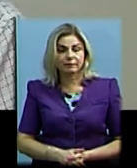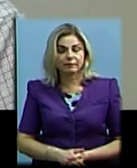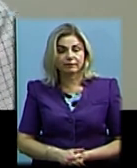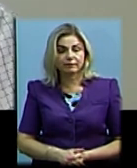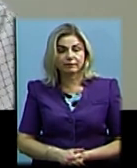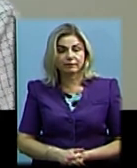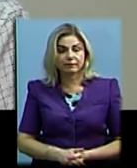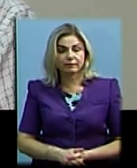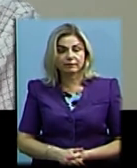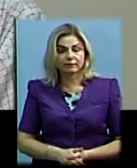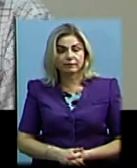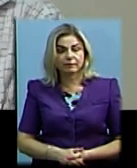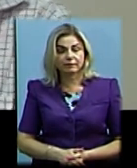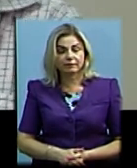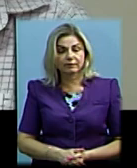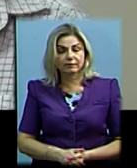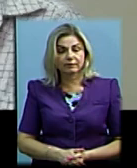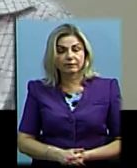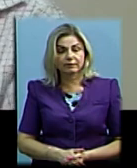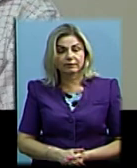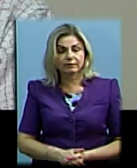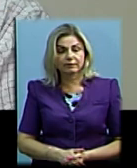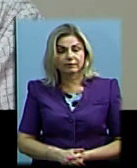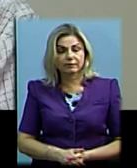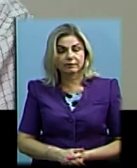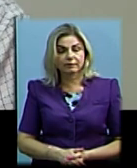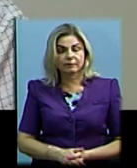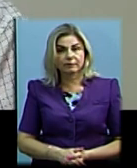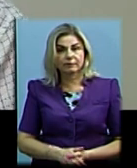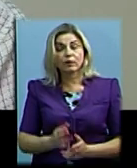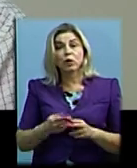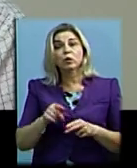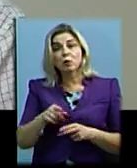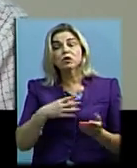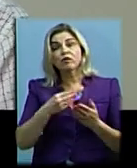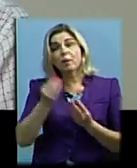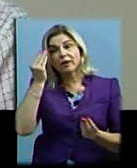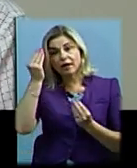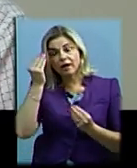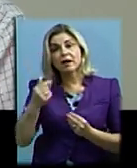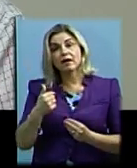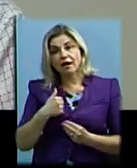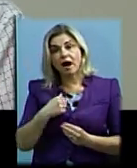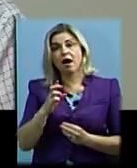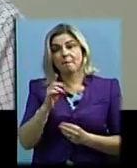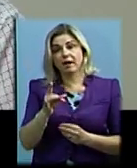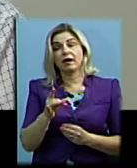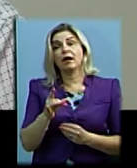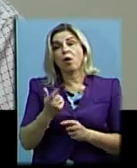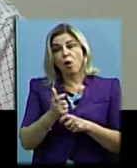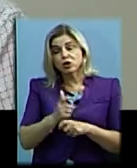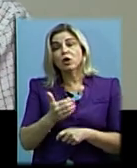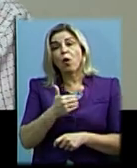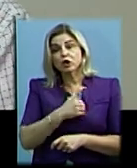хай державні чи будь-які інші, для мене, чесно кажучи, не є прийнятним варіантом. Тому свою точку зору я, безумовно, так, безумовно, я дуже